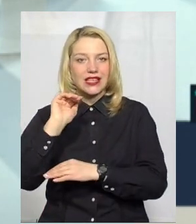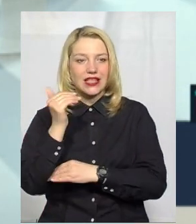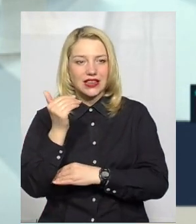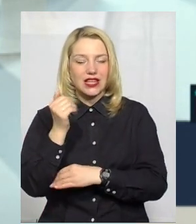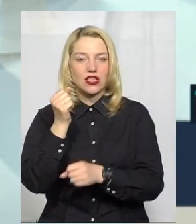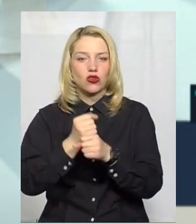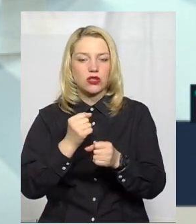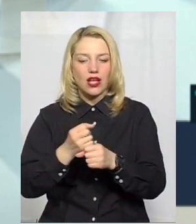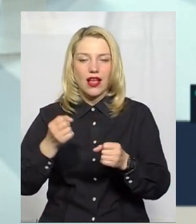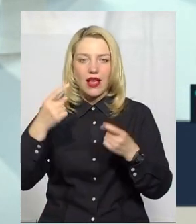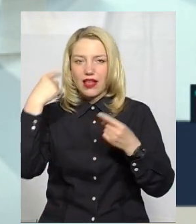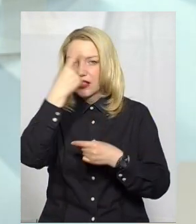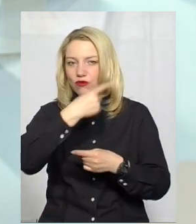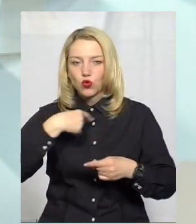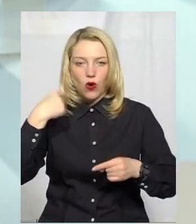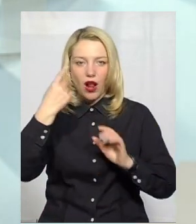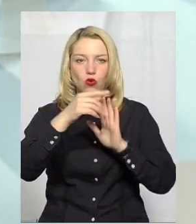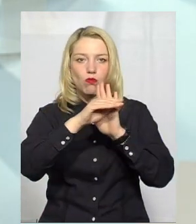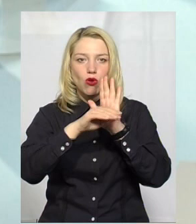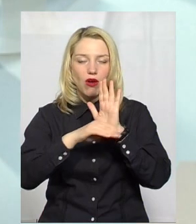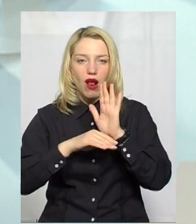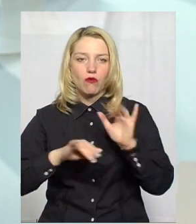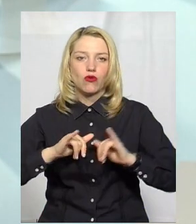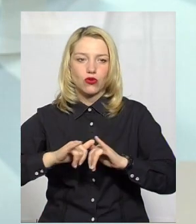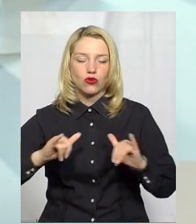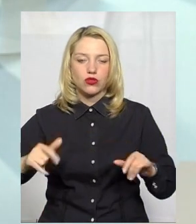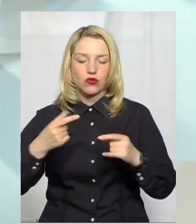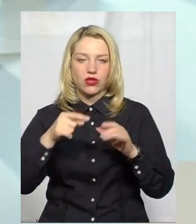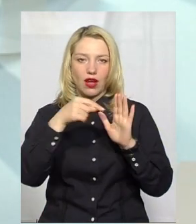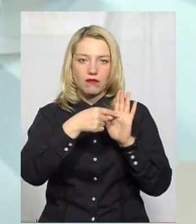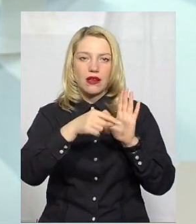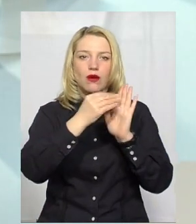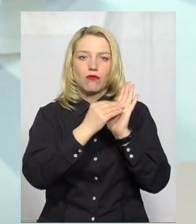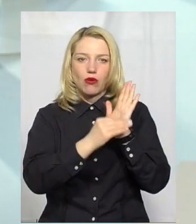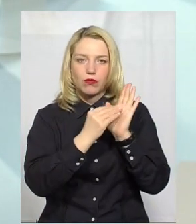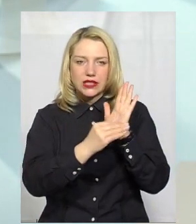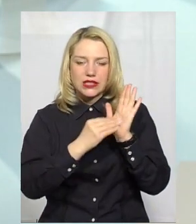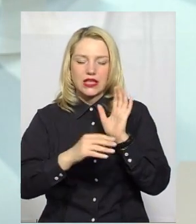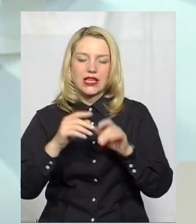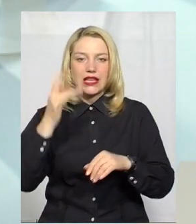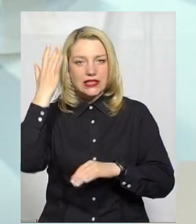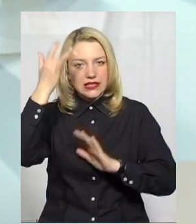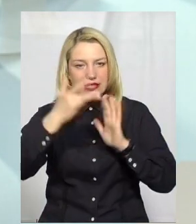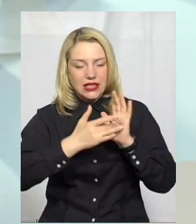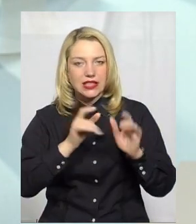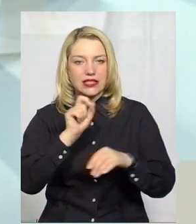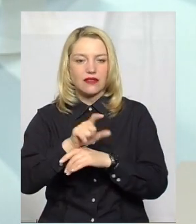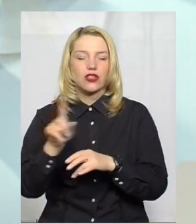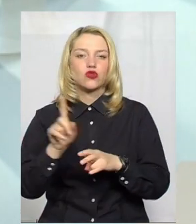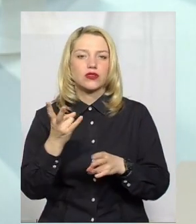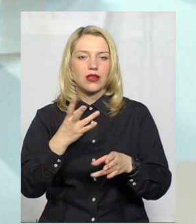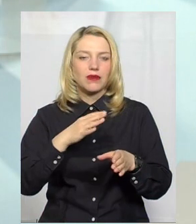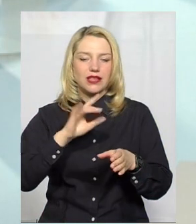розробляють індивідуальну програму розвитку, де прописують конкретні цілі і завдання, чого має досягти дитина